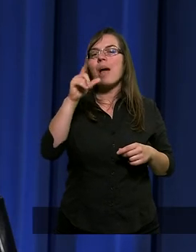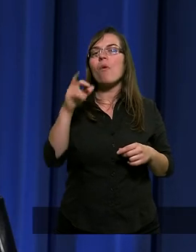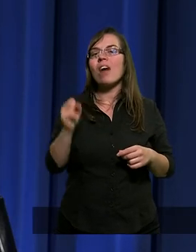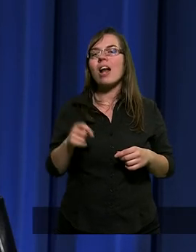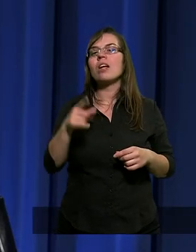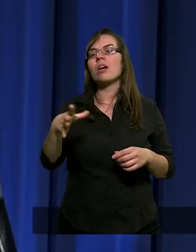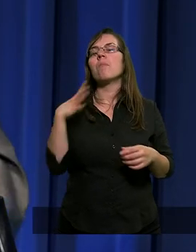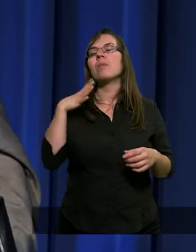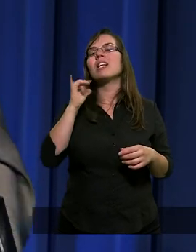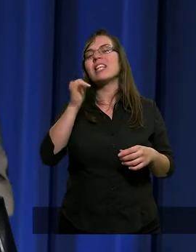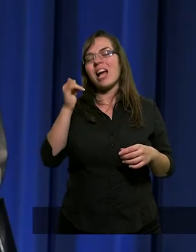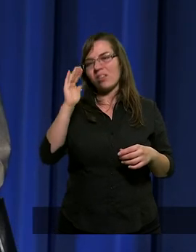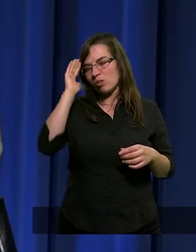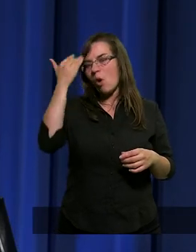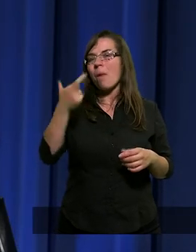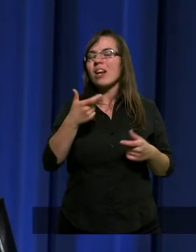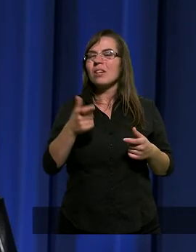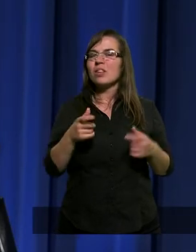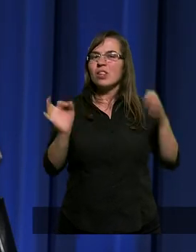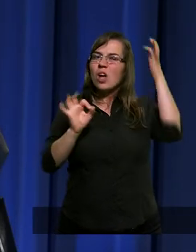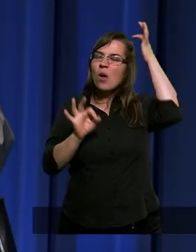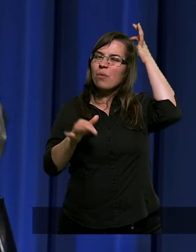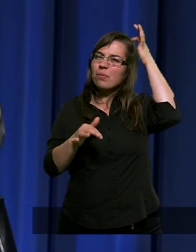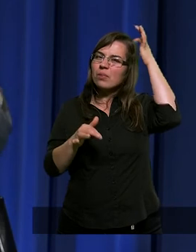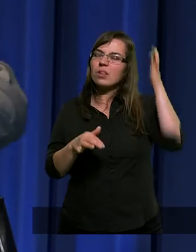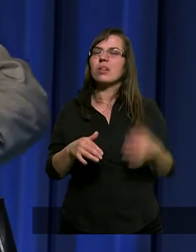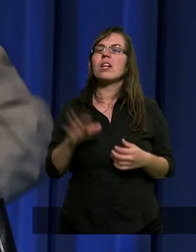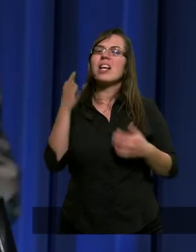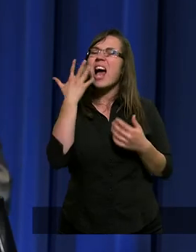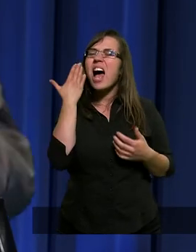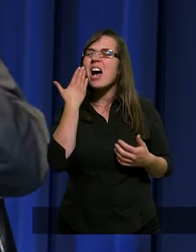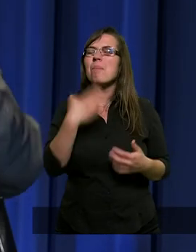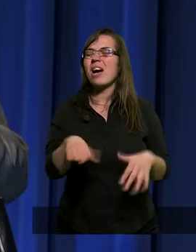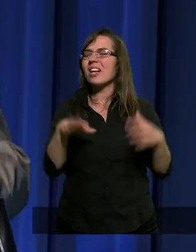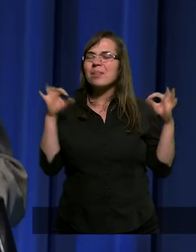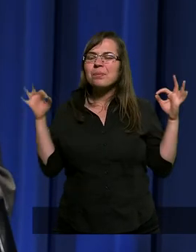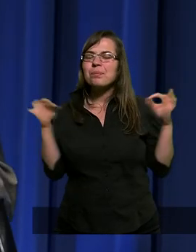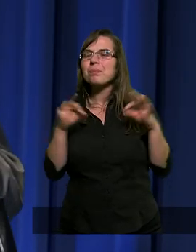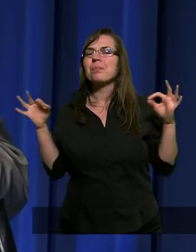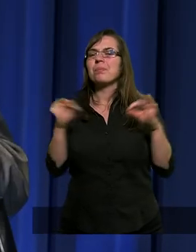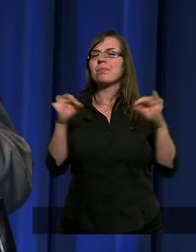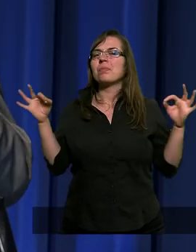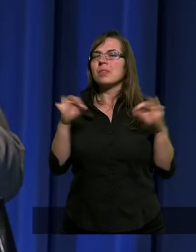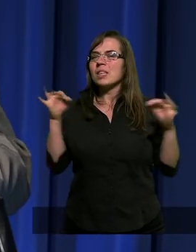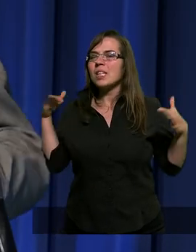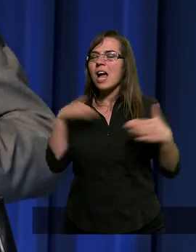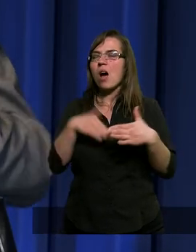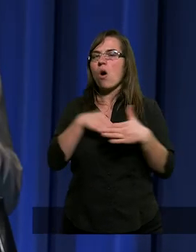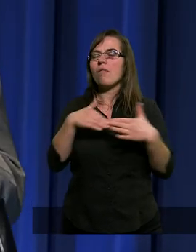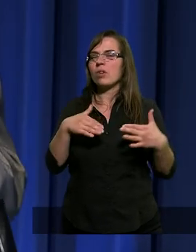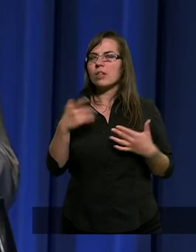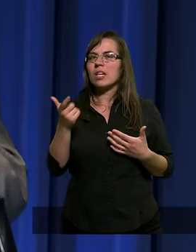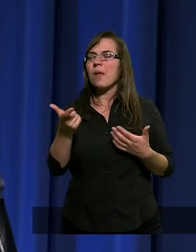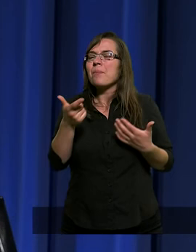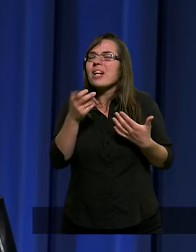po bestie. To był najbardziej miłujący człowiek,